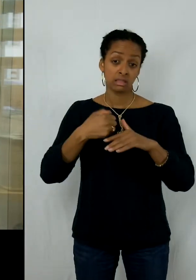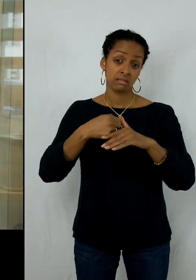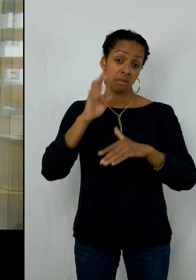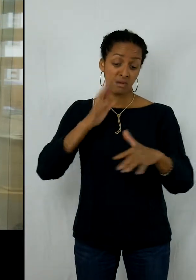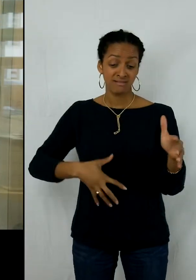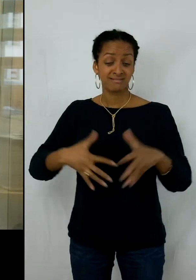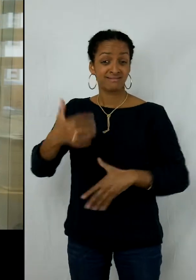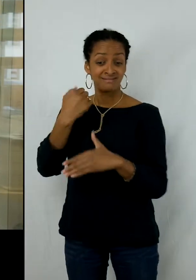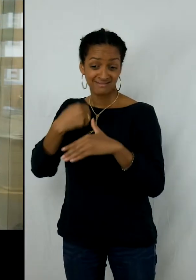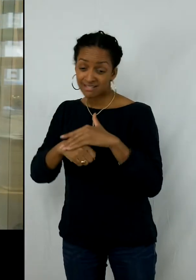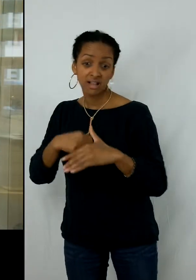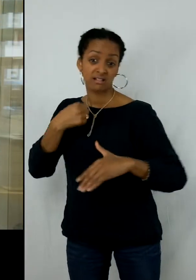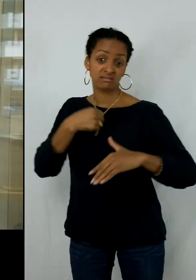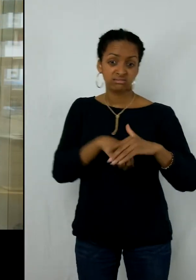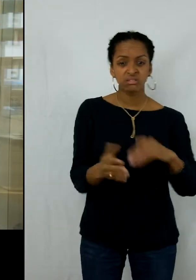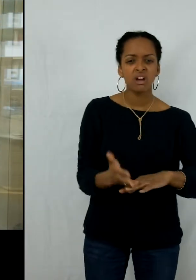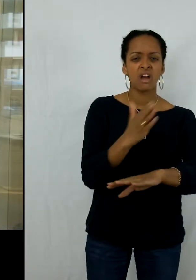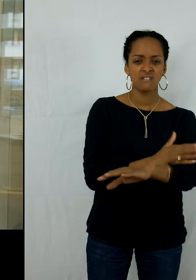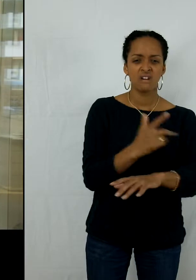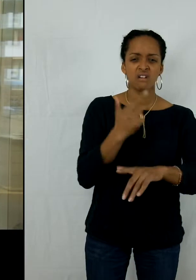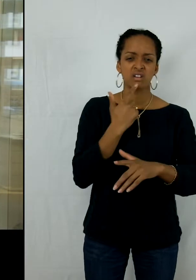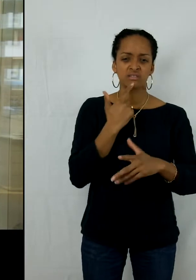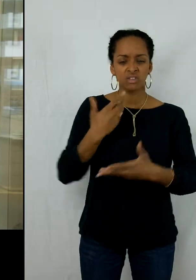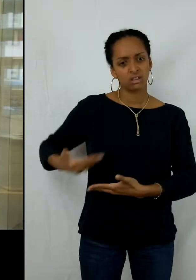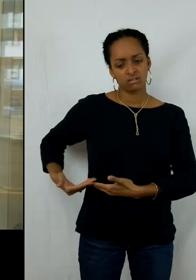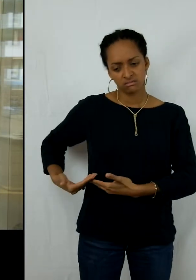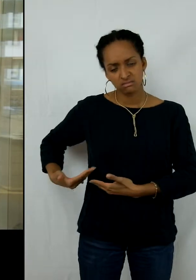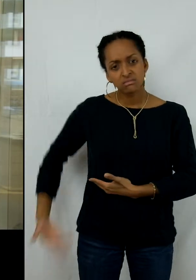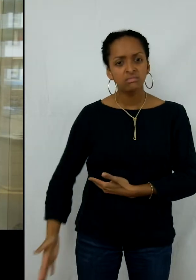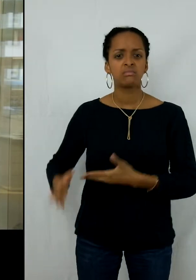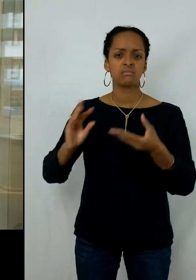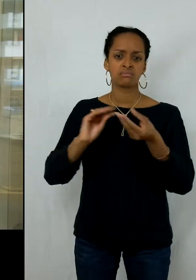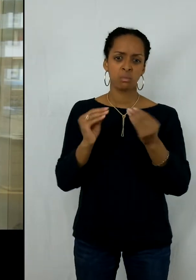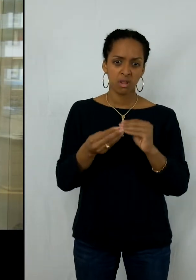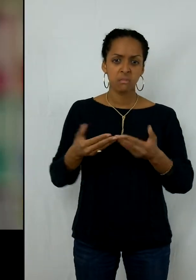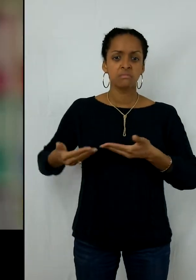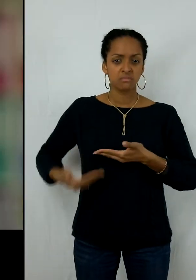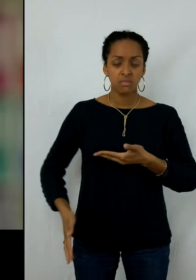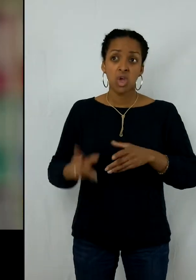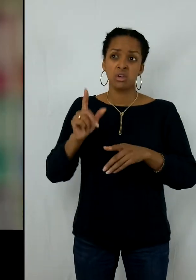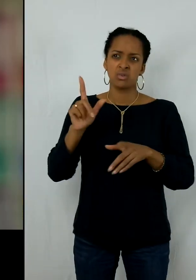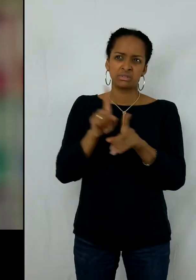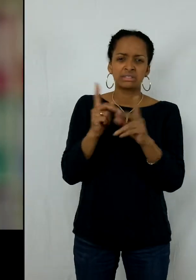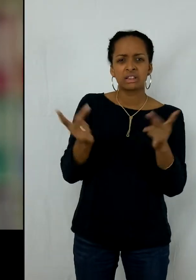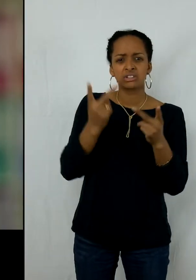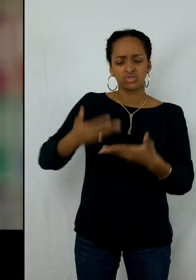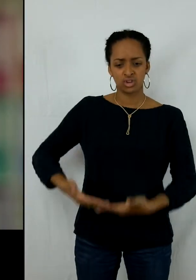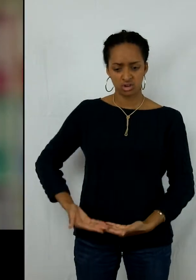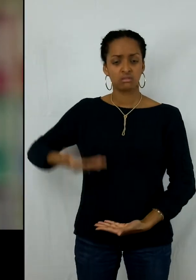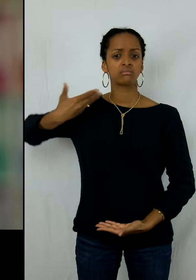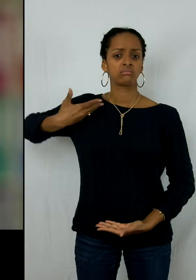inférieurs, mais aussi un petit peu sur les membres supérieurs. Et donc, ça me permet de me